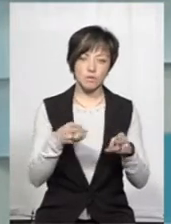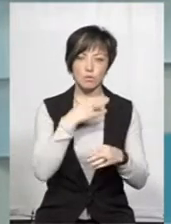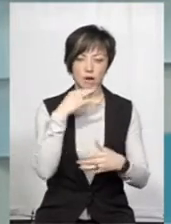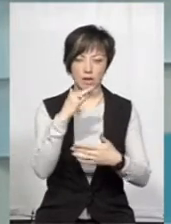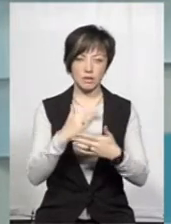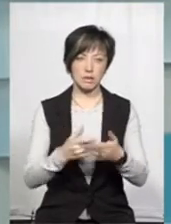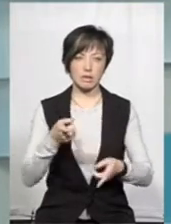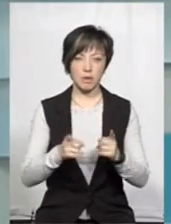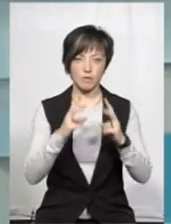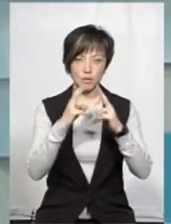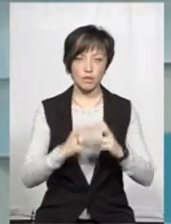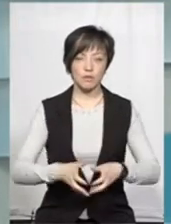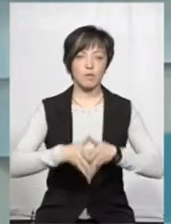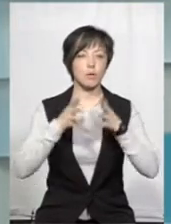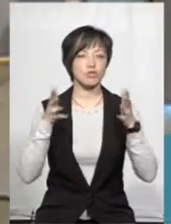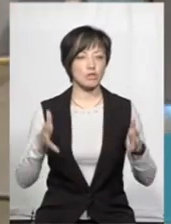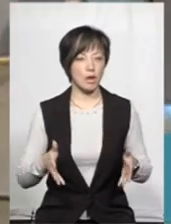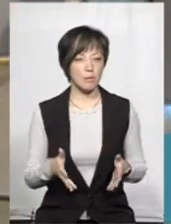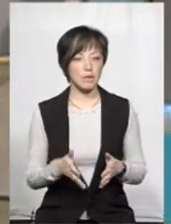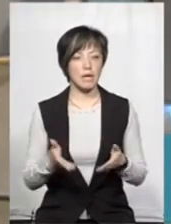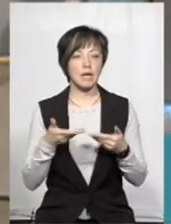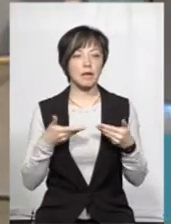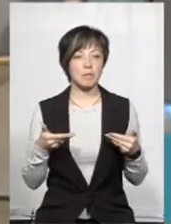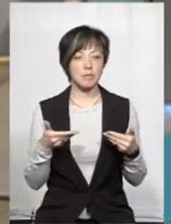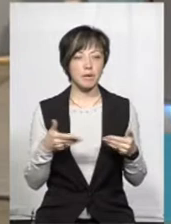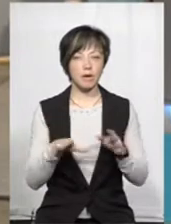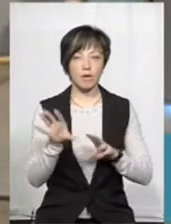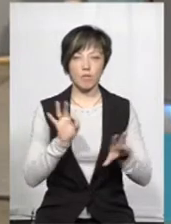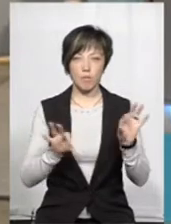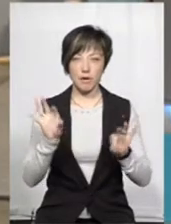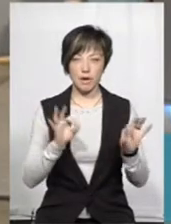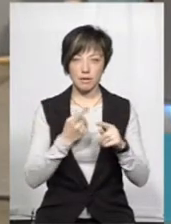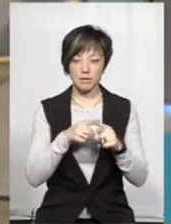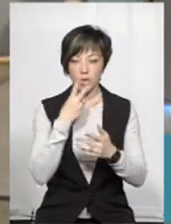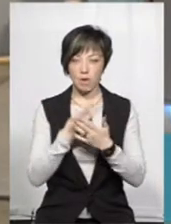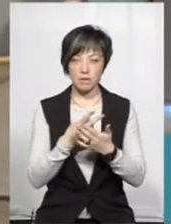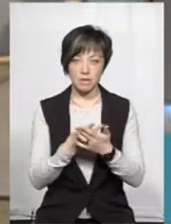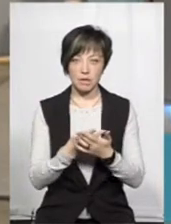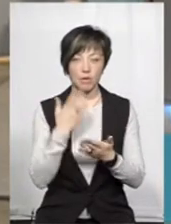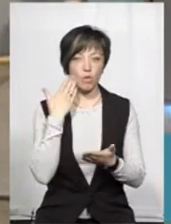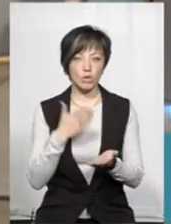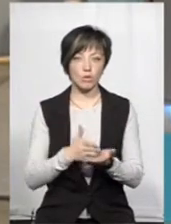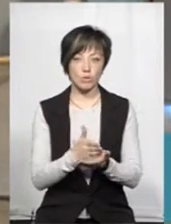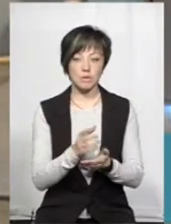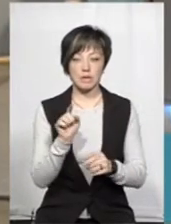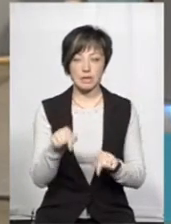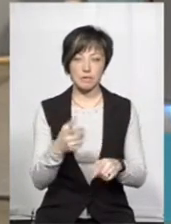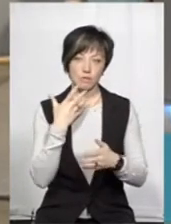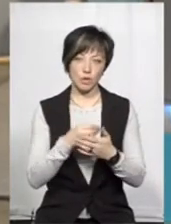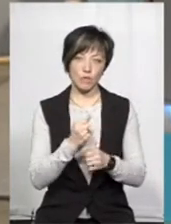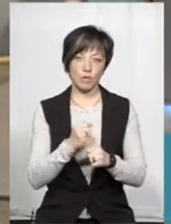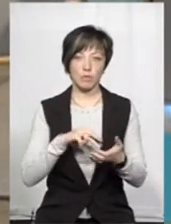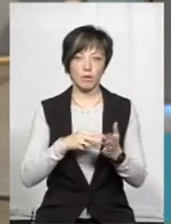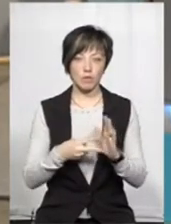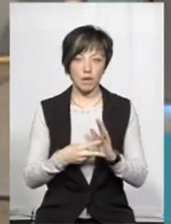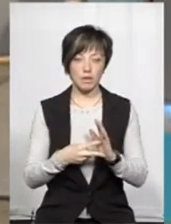там дуже багато, насправді, дослідження дуже масштабне. І ми побирали ці показники, ми орієнтуємося на них, от, в своїх роботі,